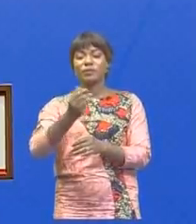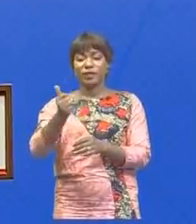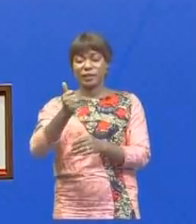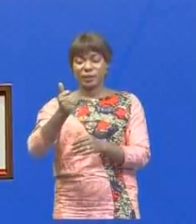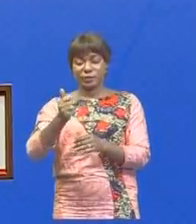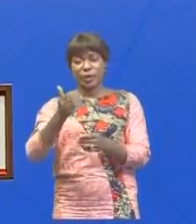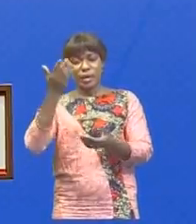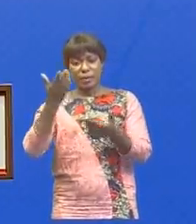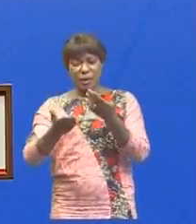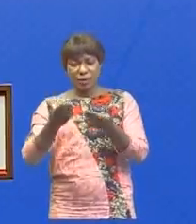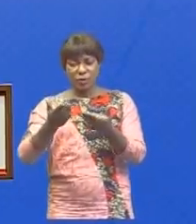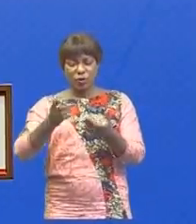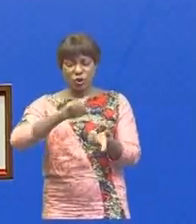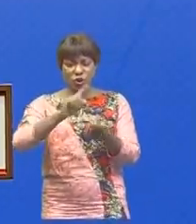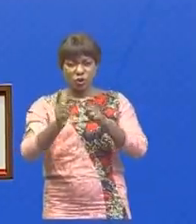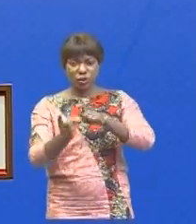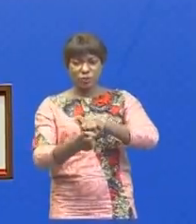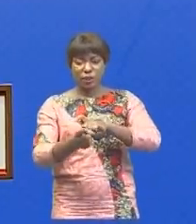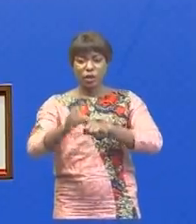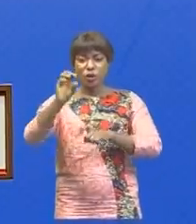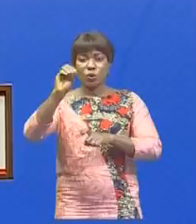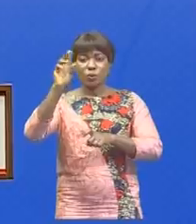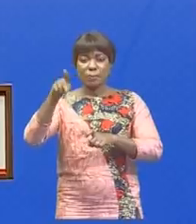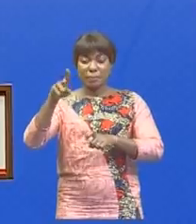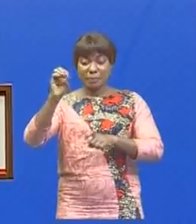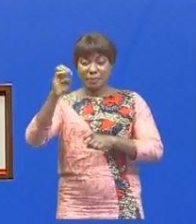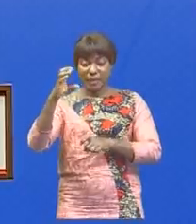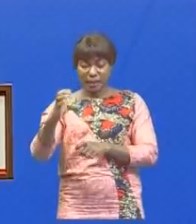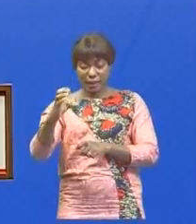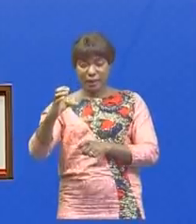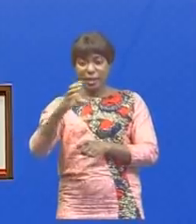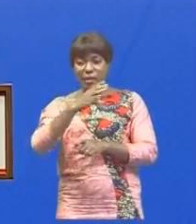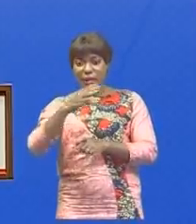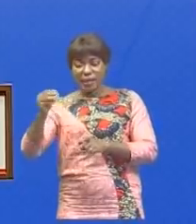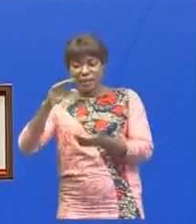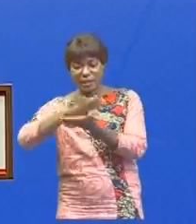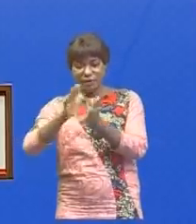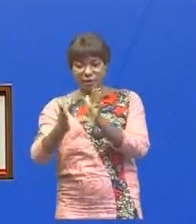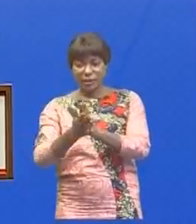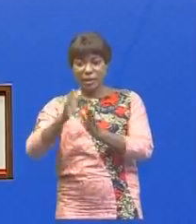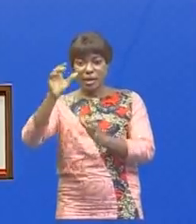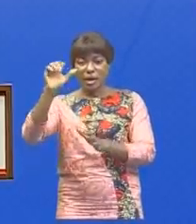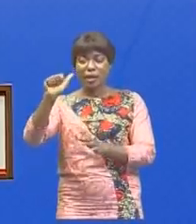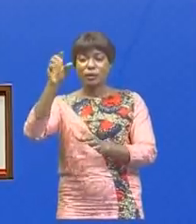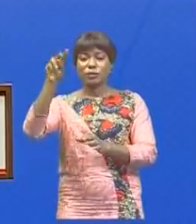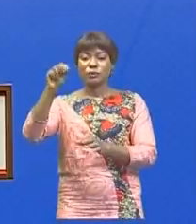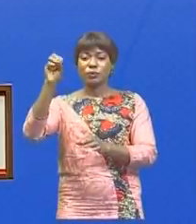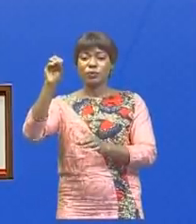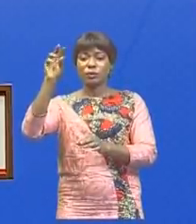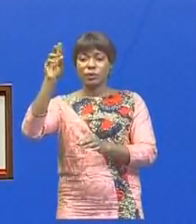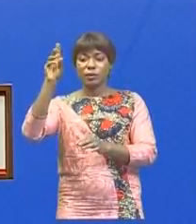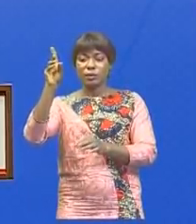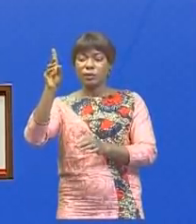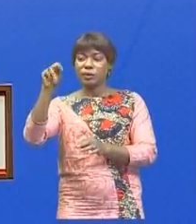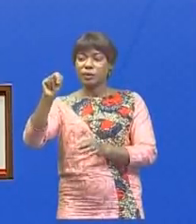effet, la transformation de l'OPEC en ANADEC est une réforme qui vise à élargir le champ d'action de